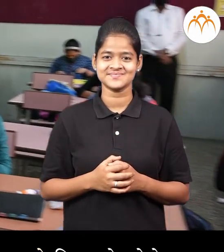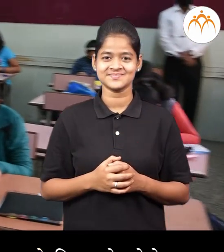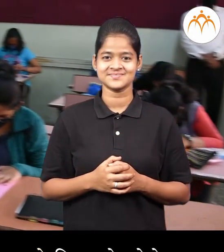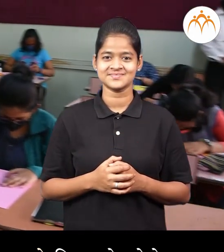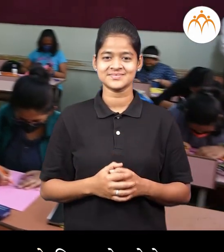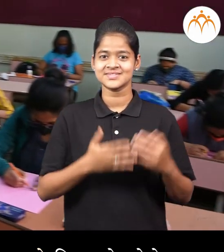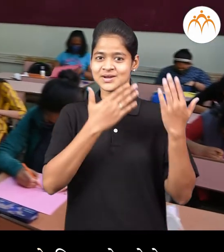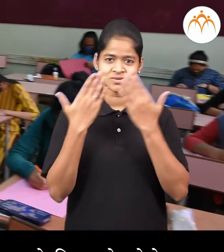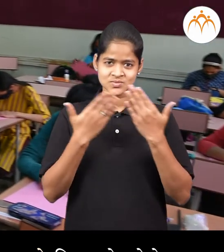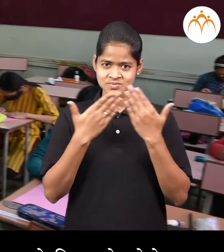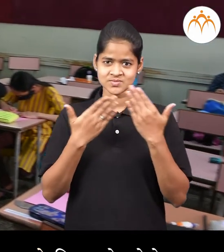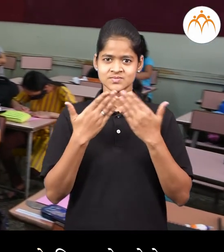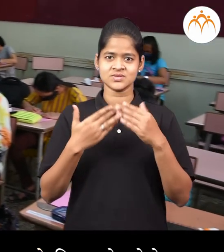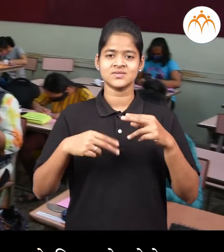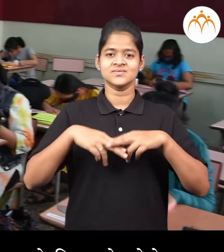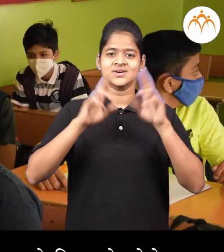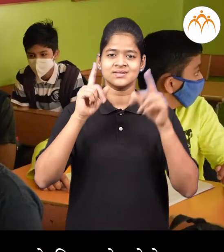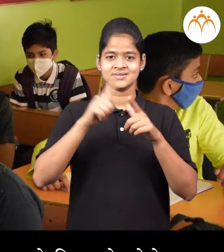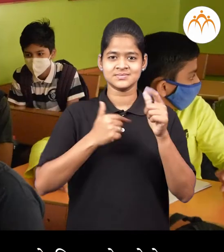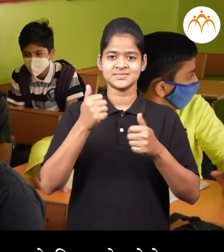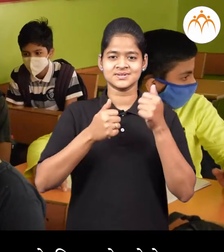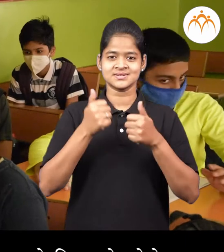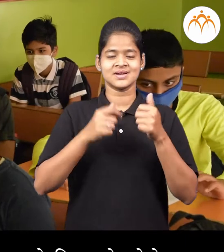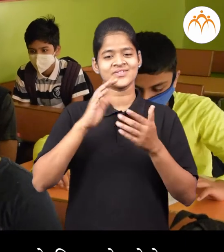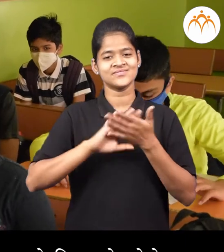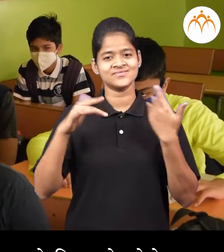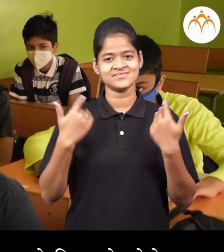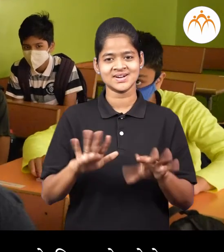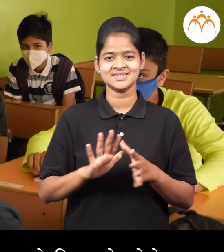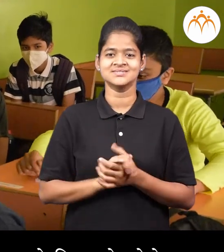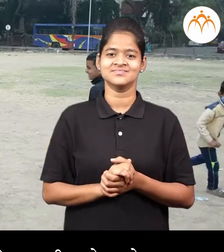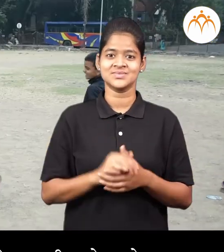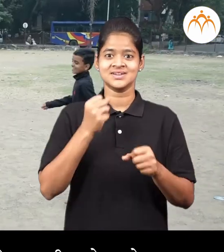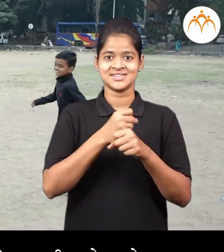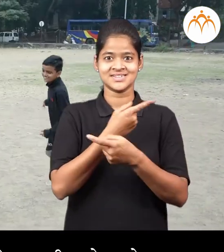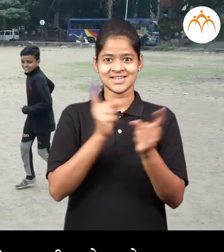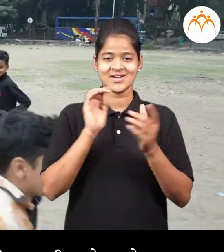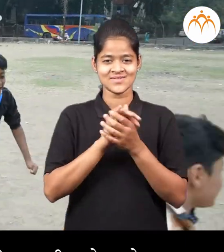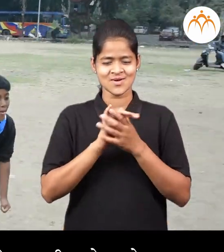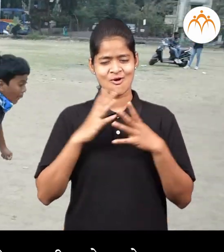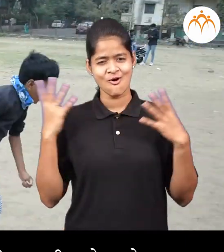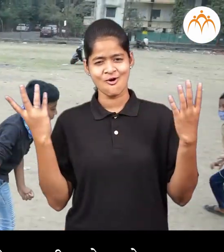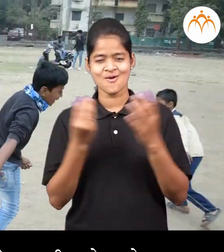शाळेची वार्शिक परिक्षा जाले वर सगले मित्र बागेद गेले भरपूर